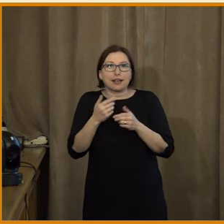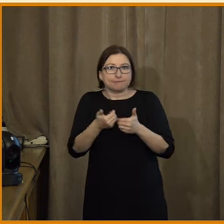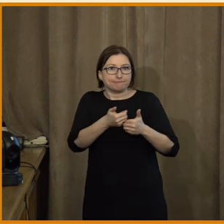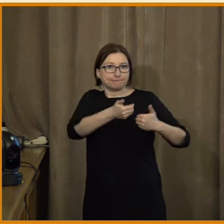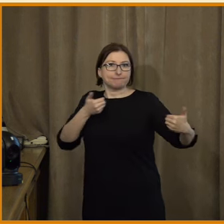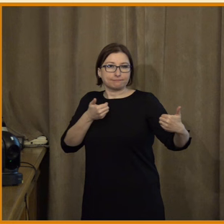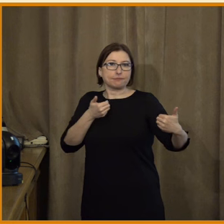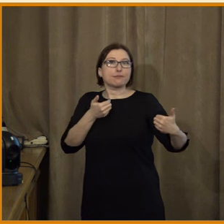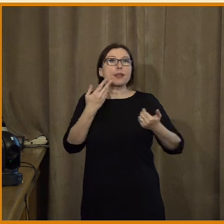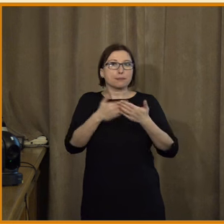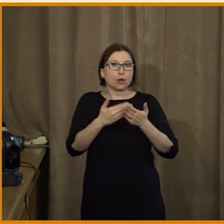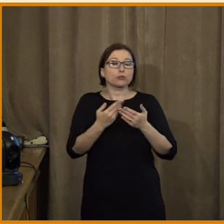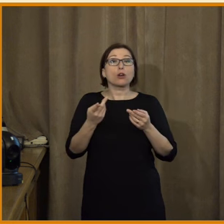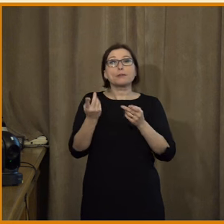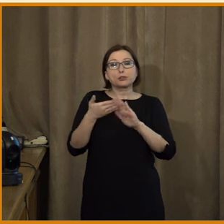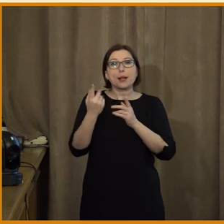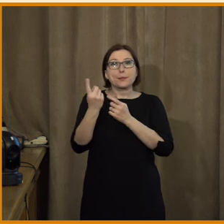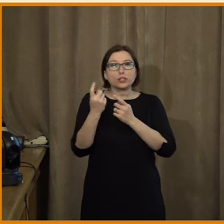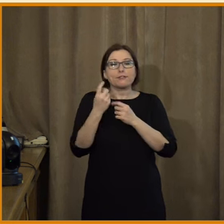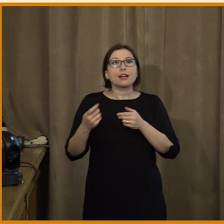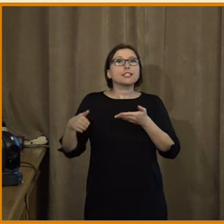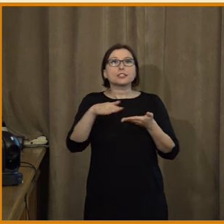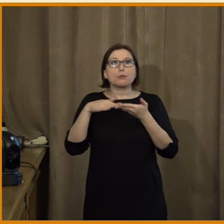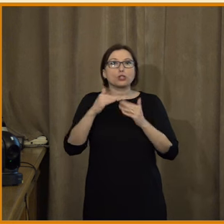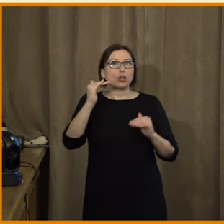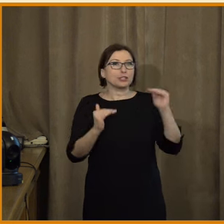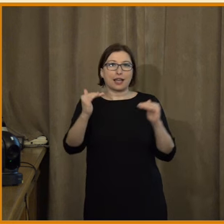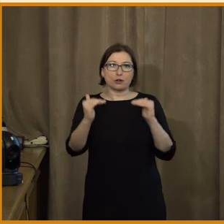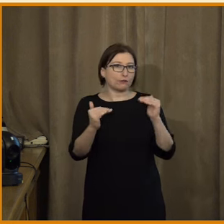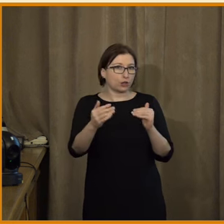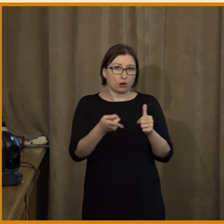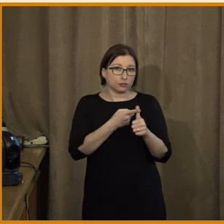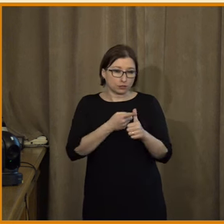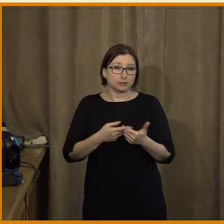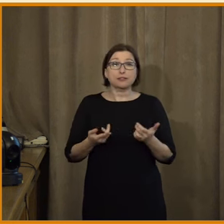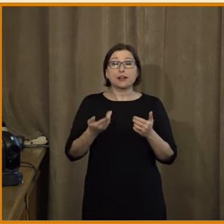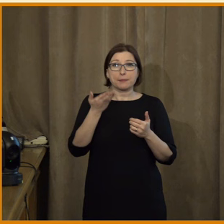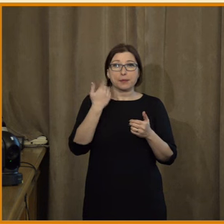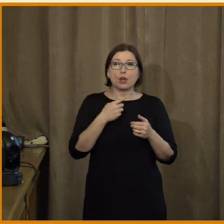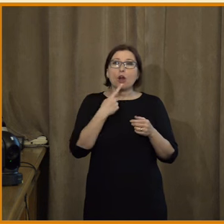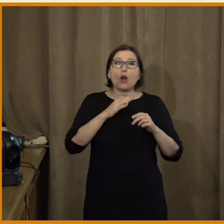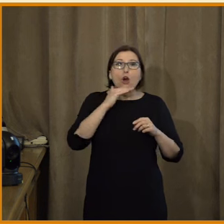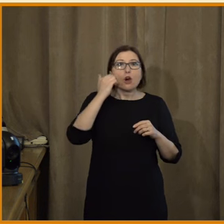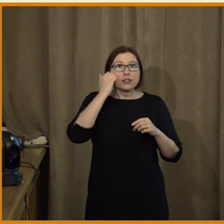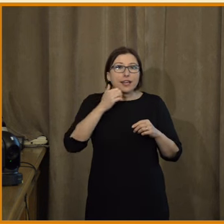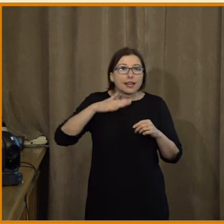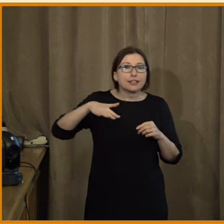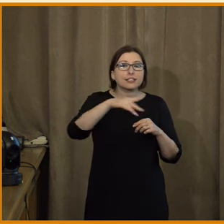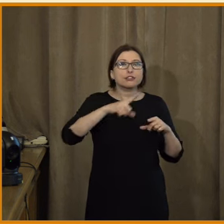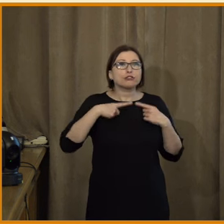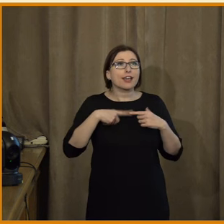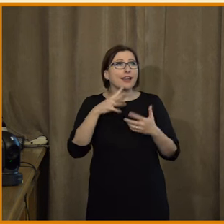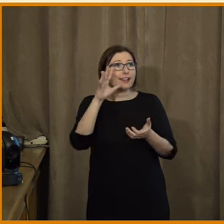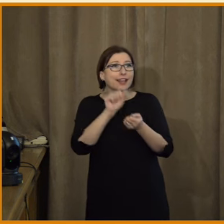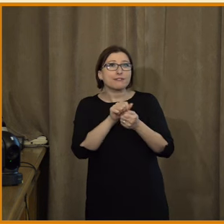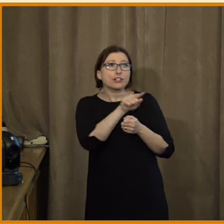v těch motivacích hrají velkou roli společenské nerovnosti. Já jsem to tady nazvala mnoho lidí, že celý život s tím, že nikdo